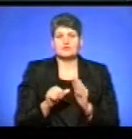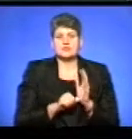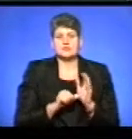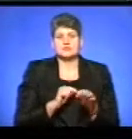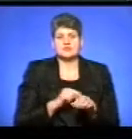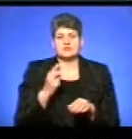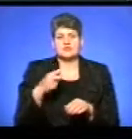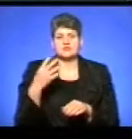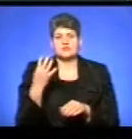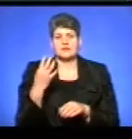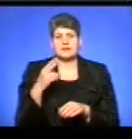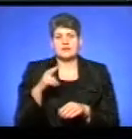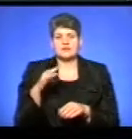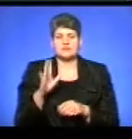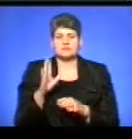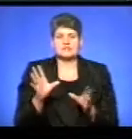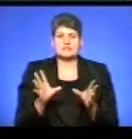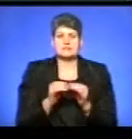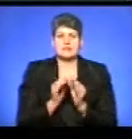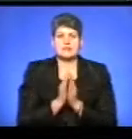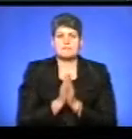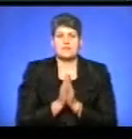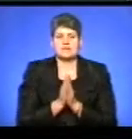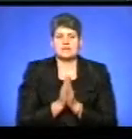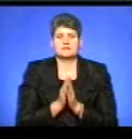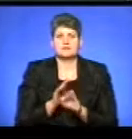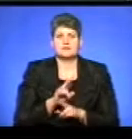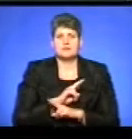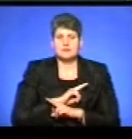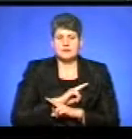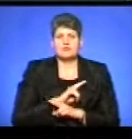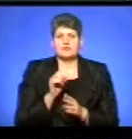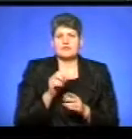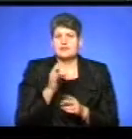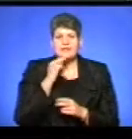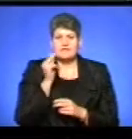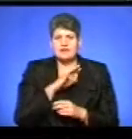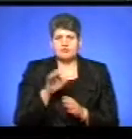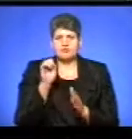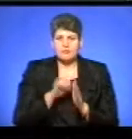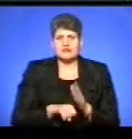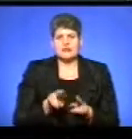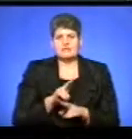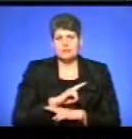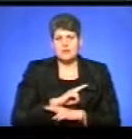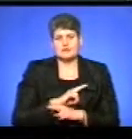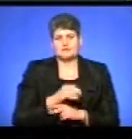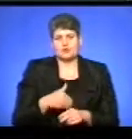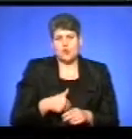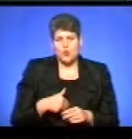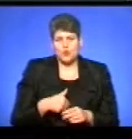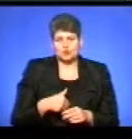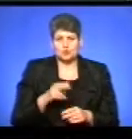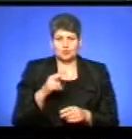листопада відбудеться спільна молитва за упокій душ невинно вбитих і померлих від голоду, повідомила голова